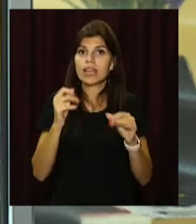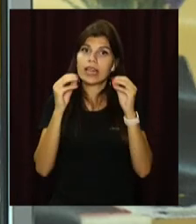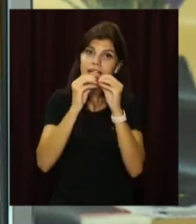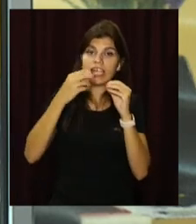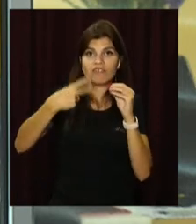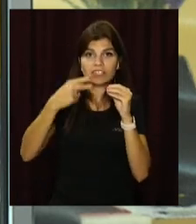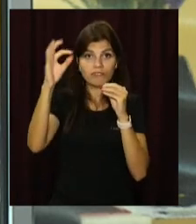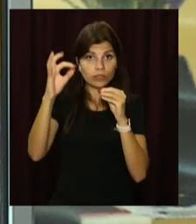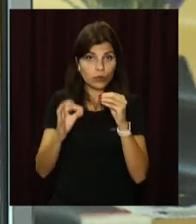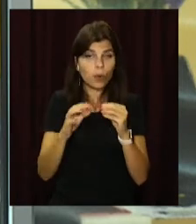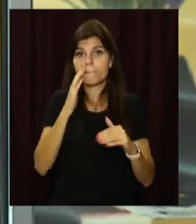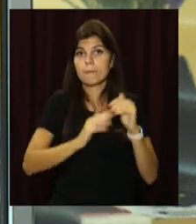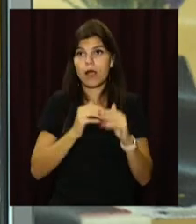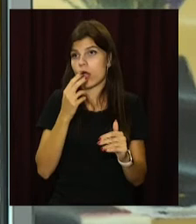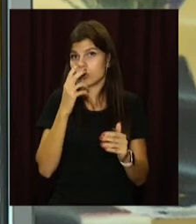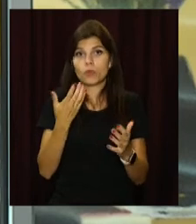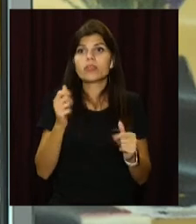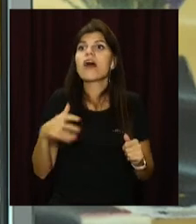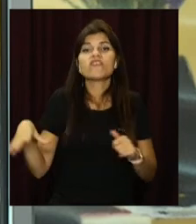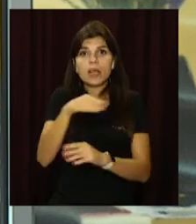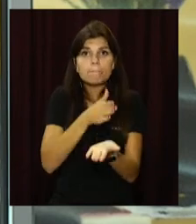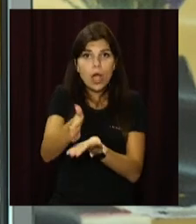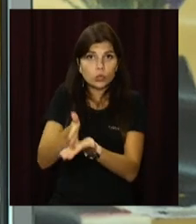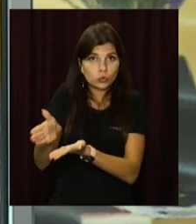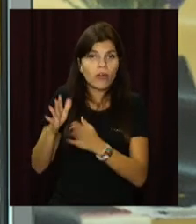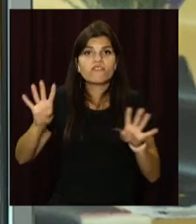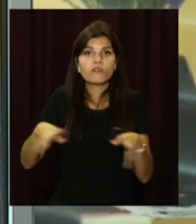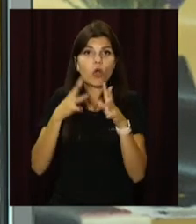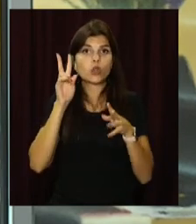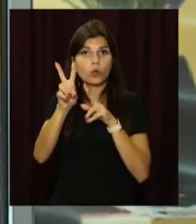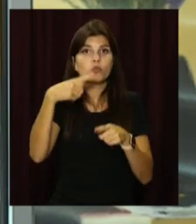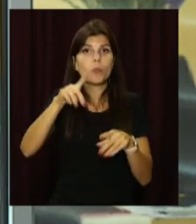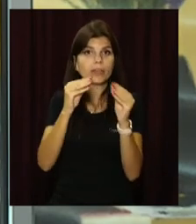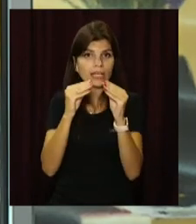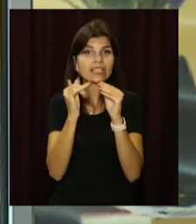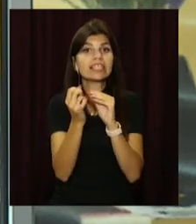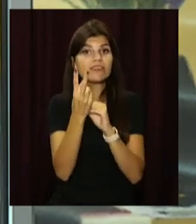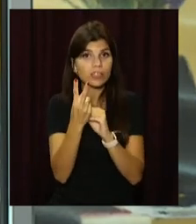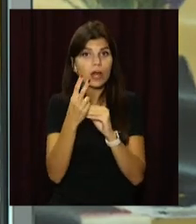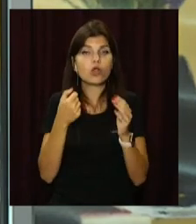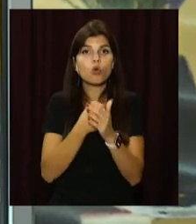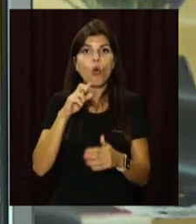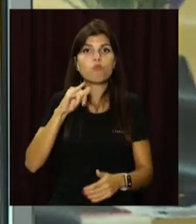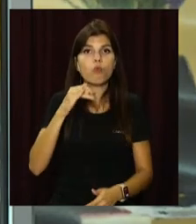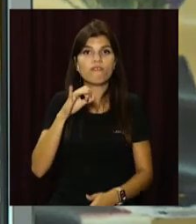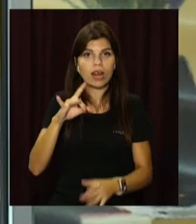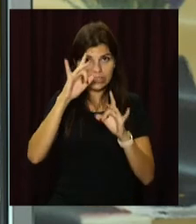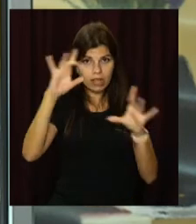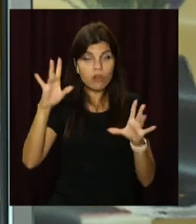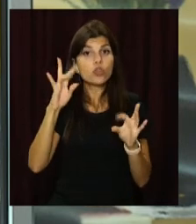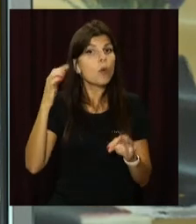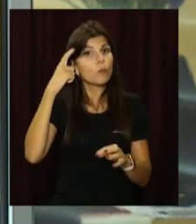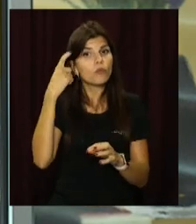-20% практично на всіх міських маршрутах. Відновили роботу і тролейбуси номер 10 та 12 до Бульвару Слави. Однак за